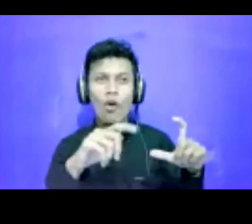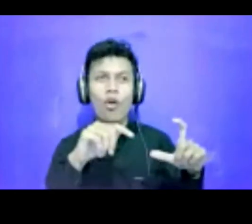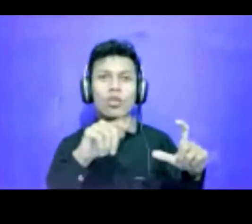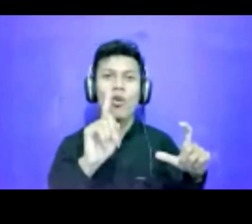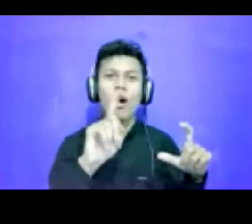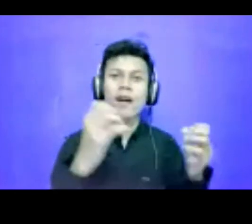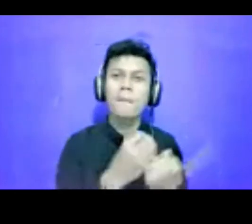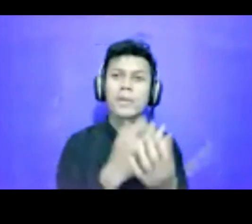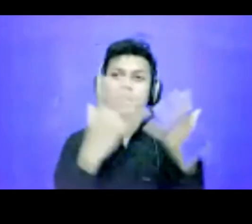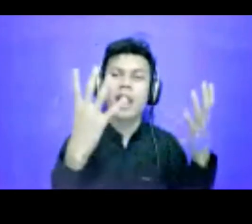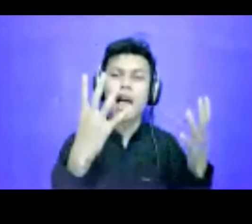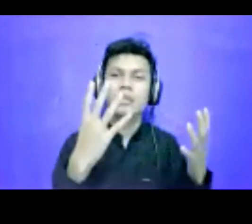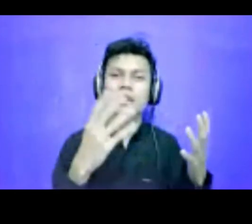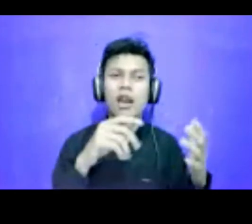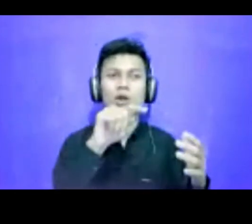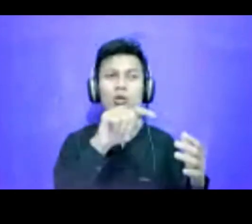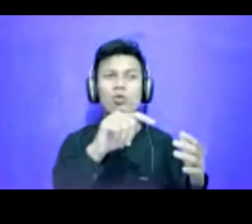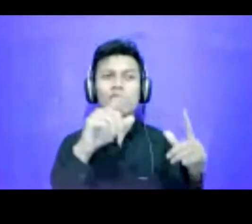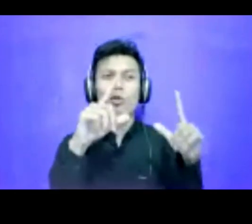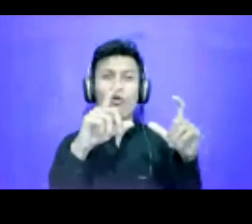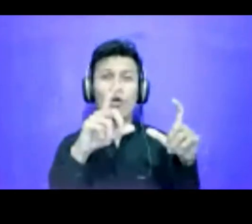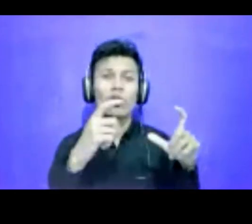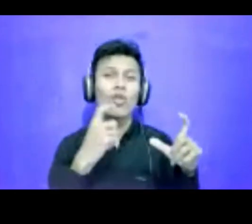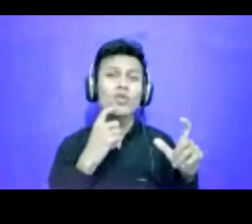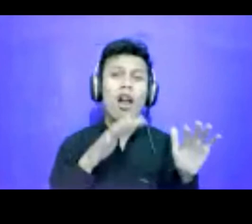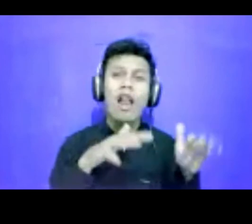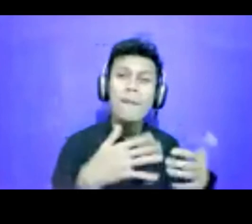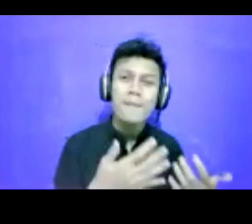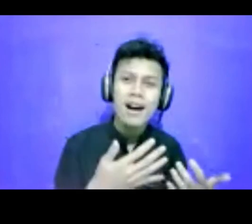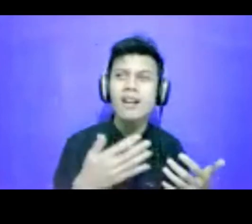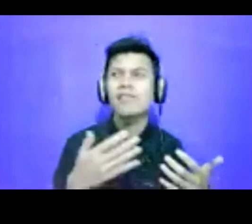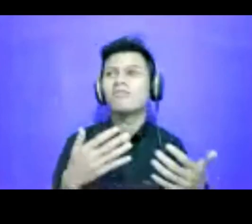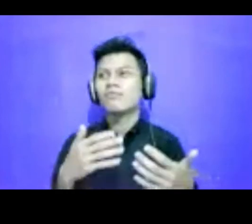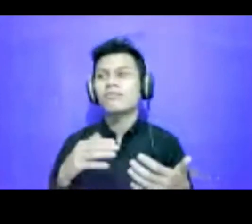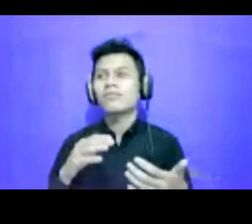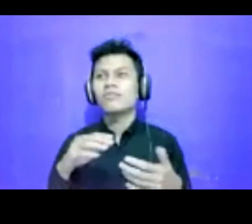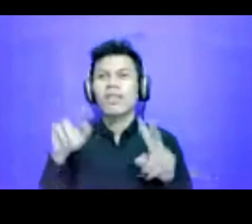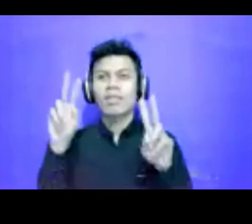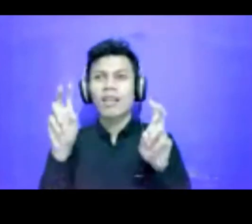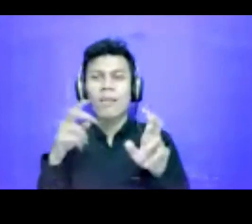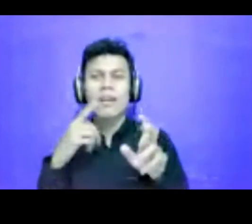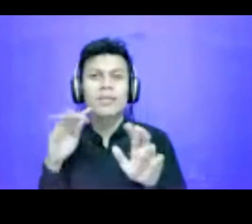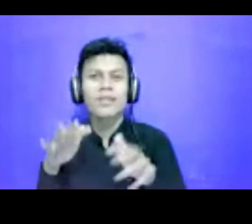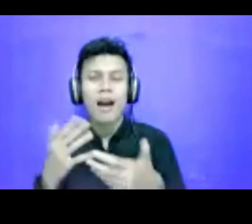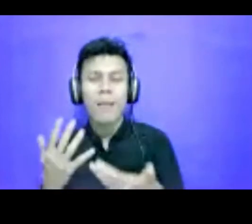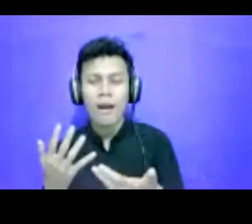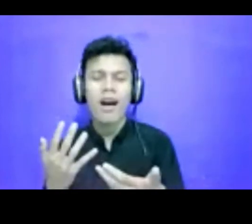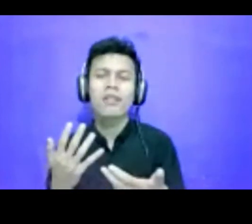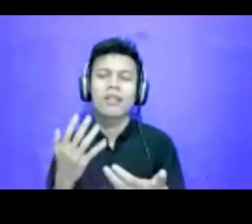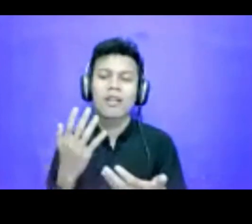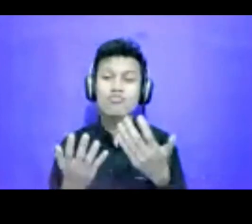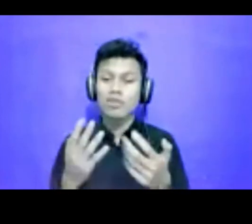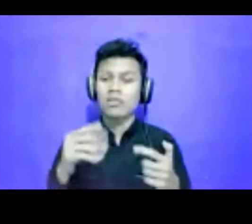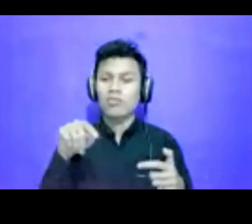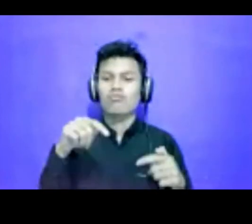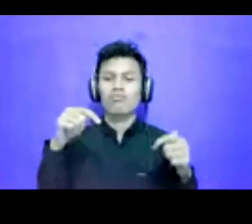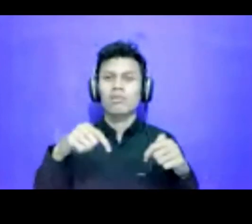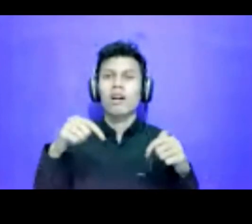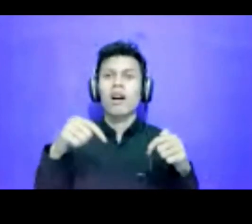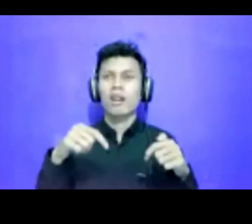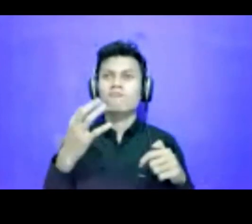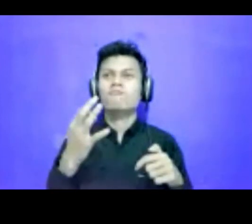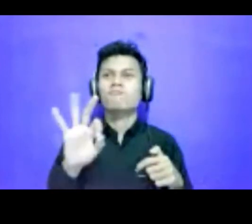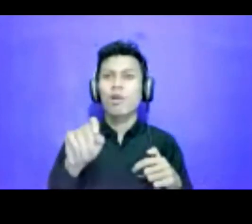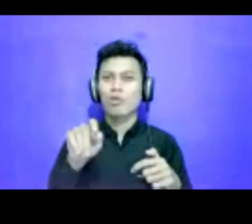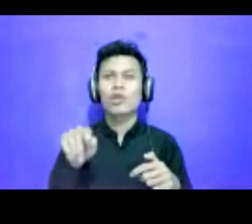penjelasan foto itu apa, dan konteksnya apa. Kayak gitu. Itu mungkin yang sekarang masih berkembangkan gitu ya,